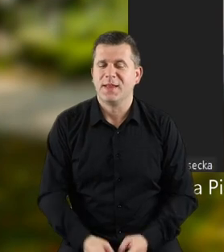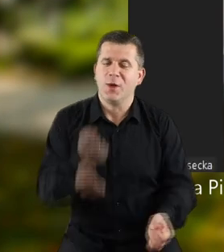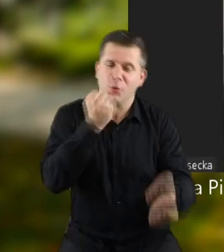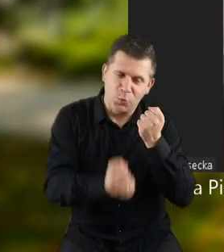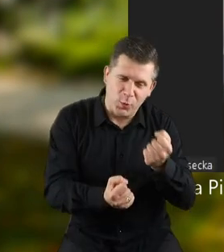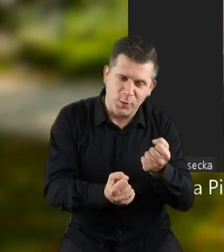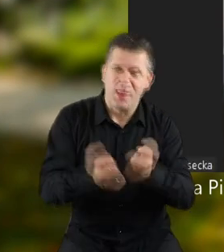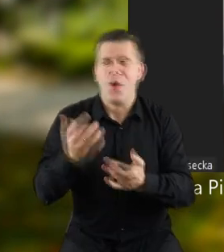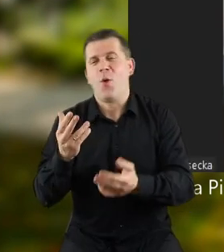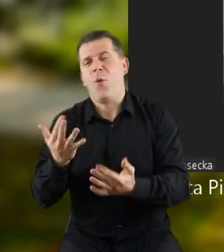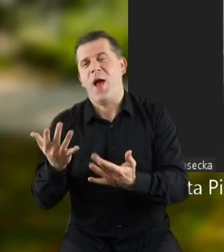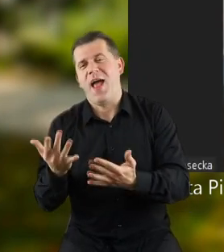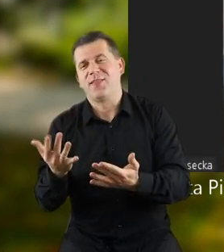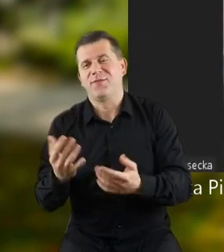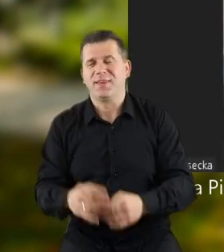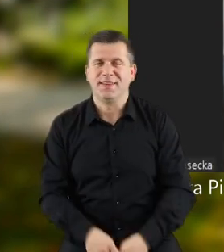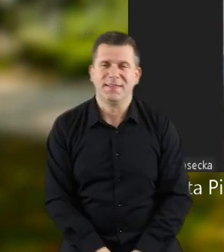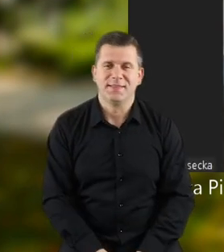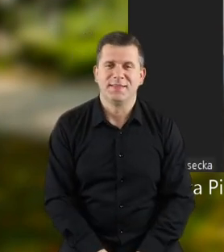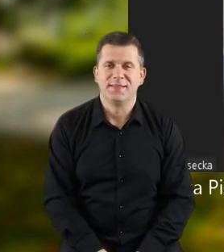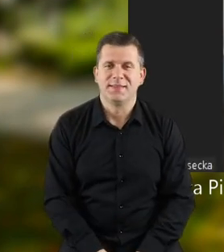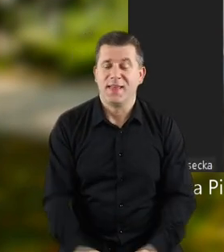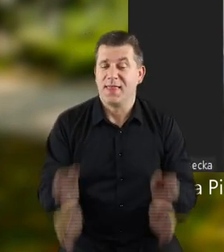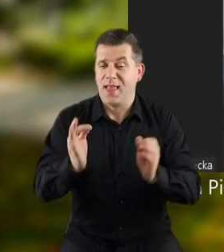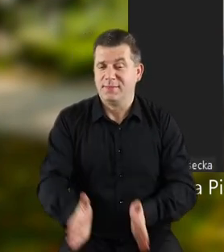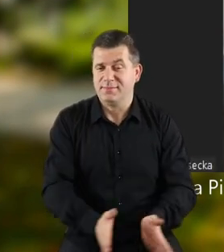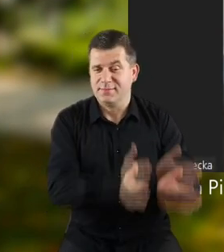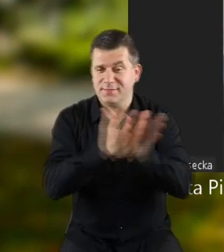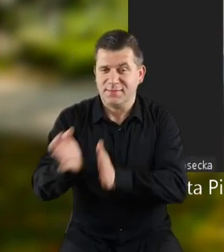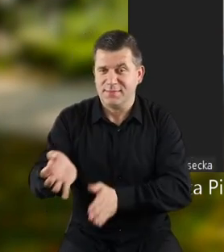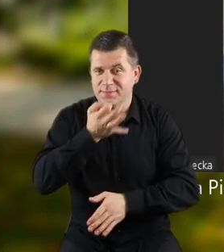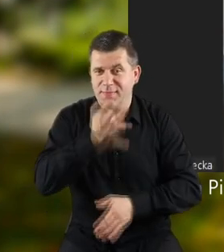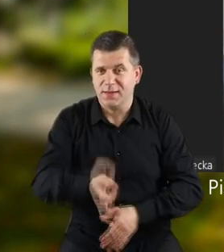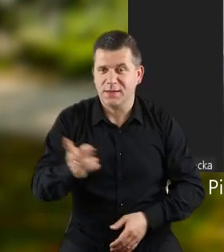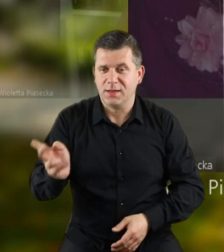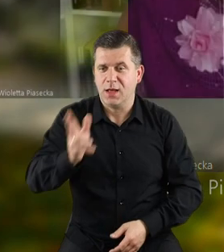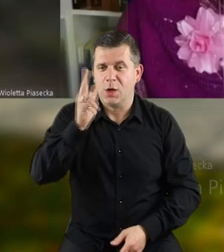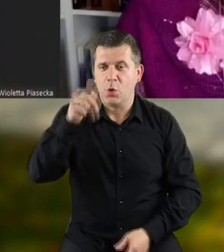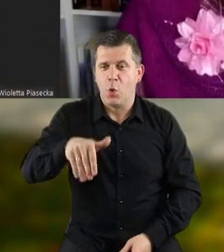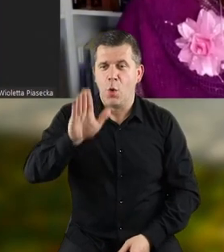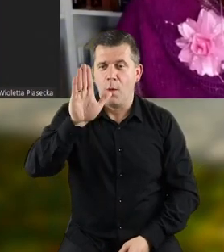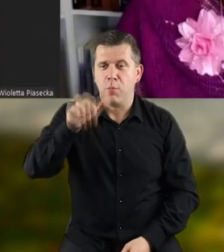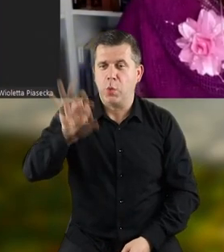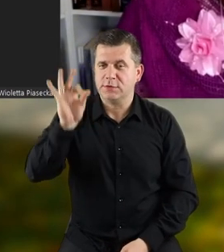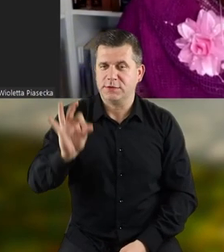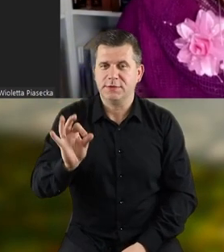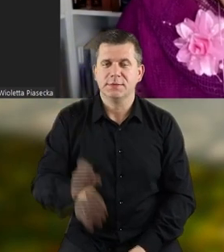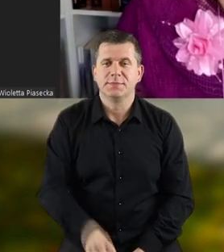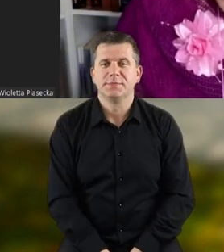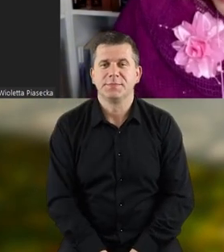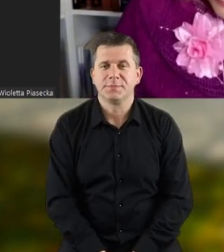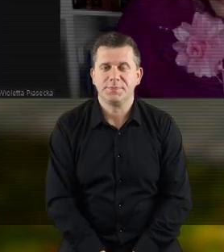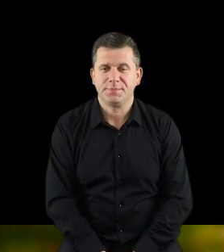Także i trudne, i łatwe. Teraz kolej na pytanie od Kubusia.